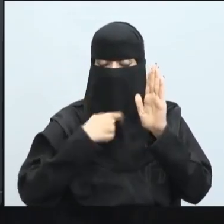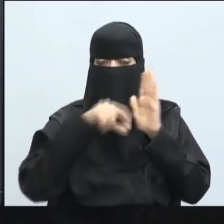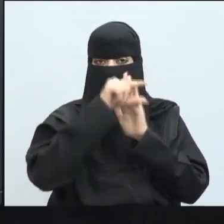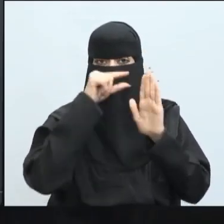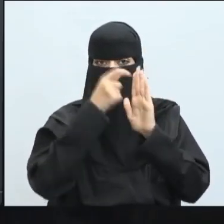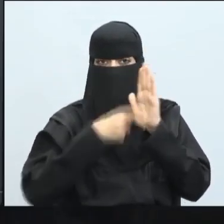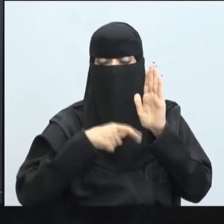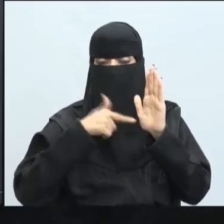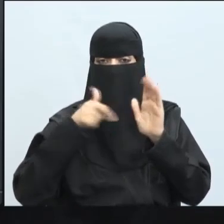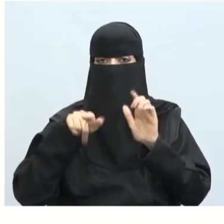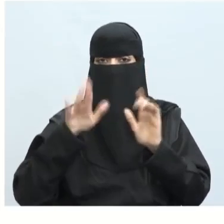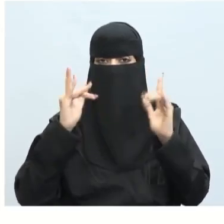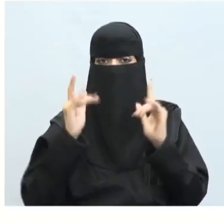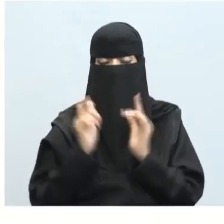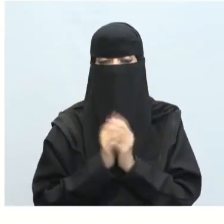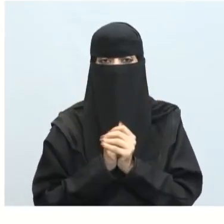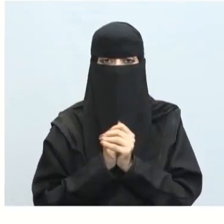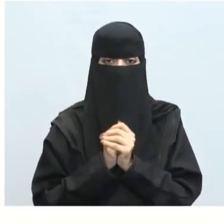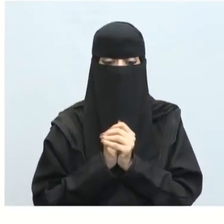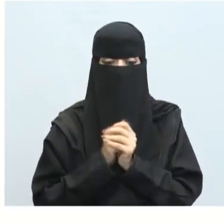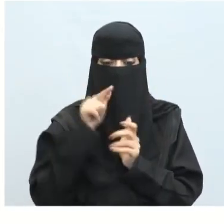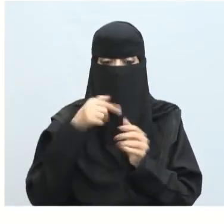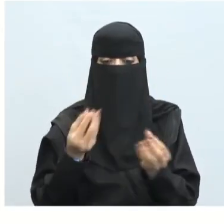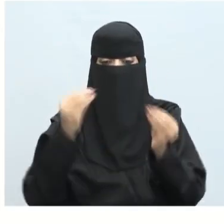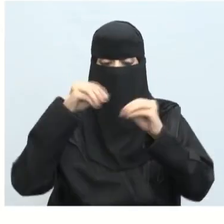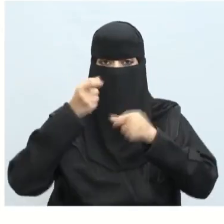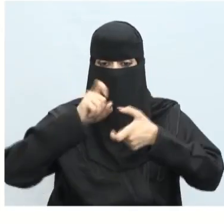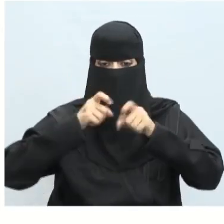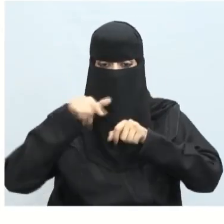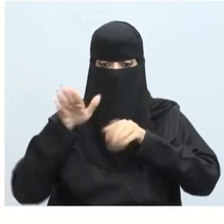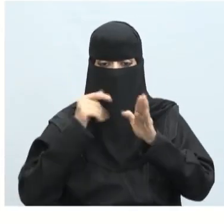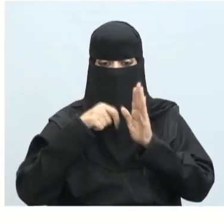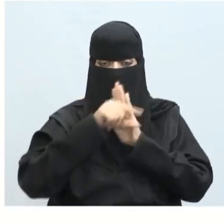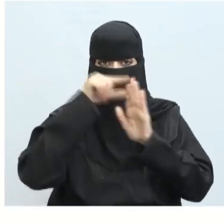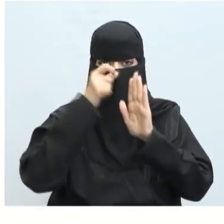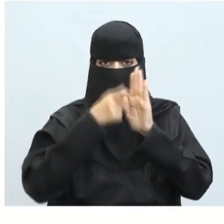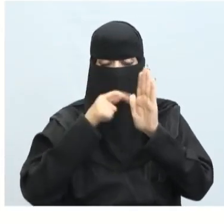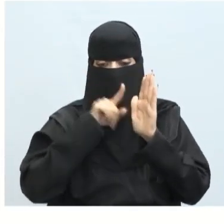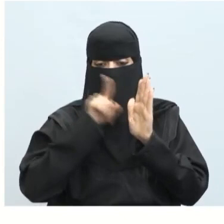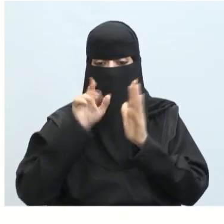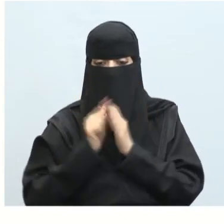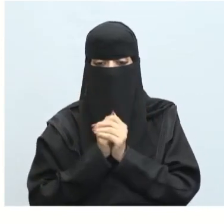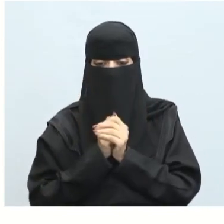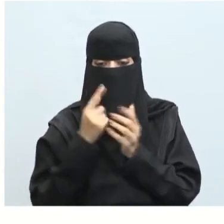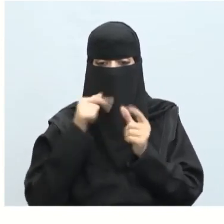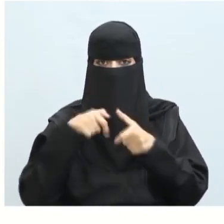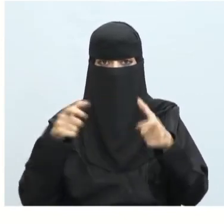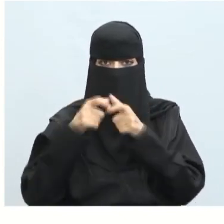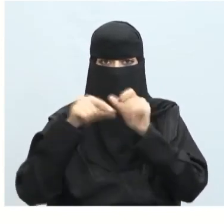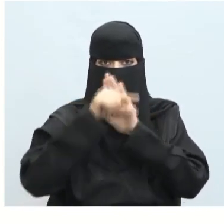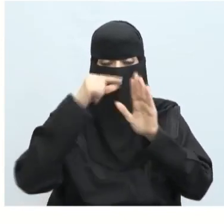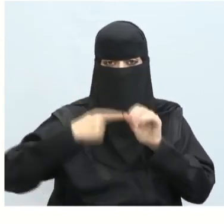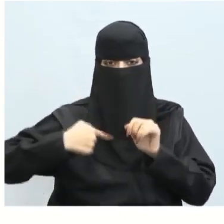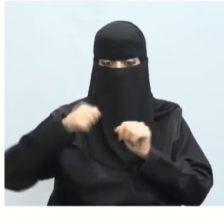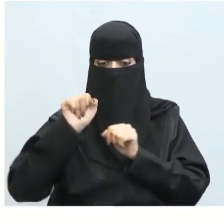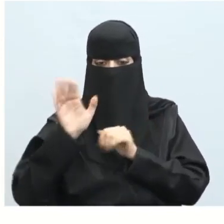خاص بمدينة جدة لإضافة المكون لست بكر قائمة الخيارات للرياض من مجموعة اليوزر